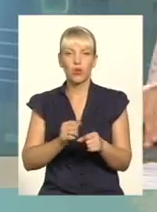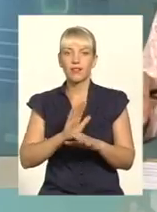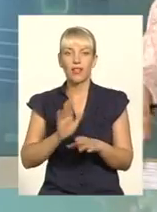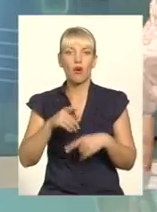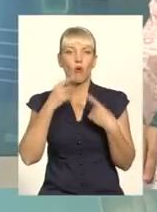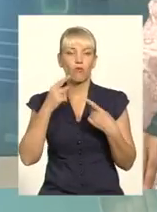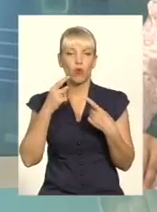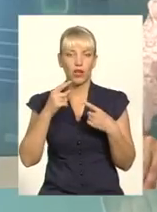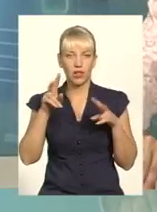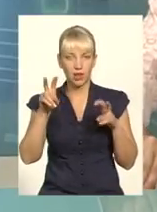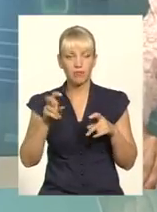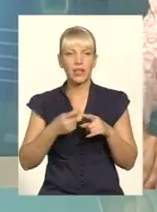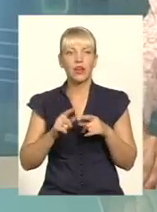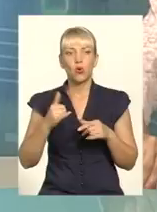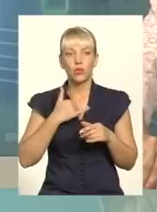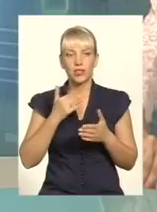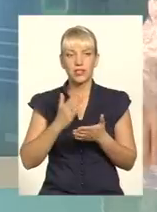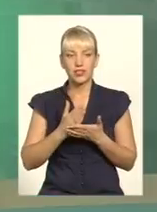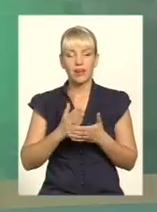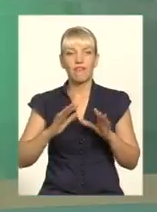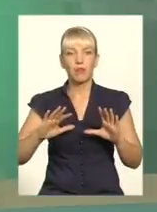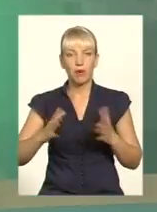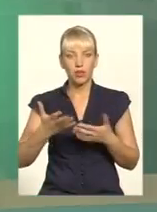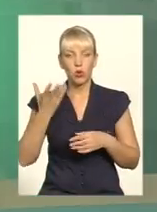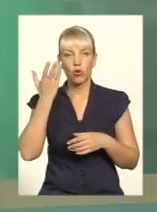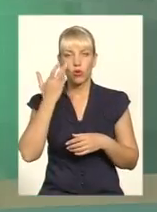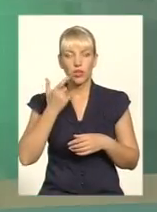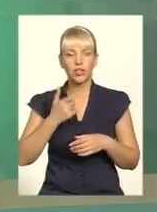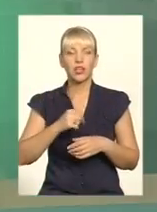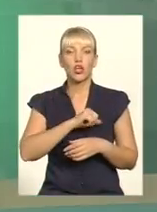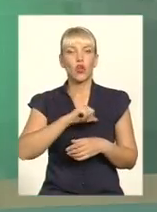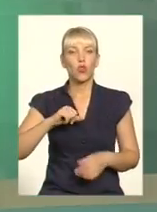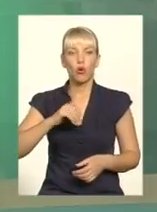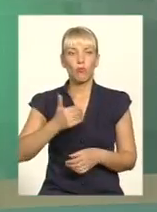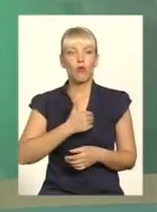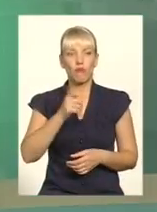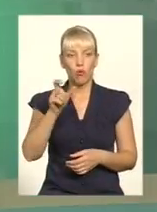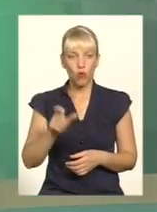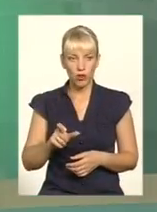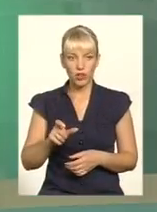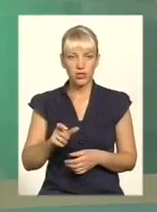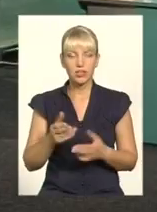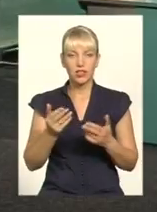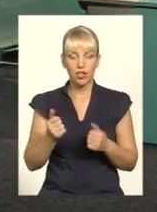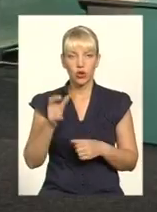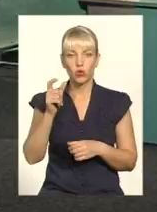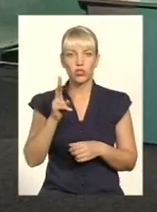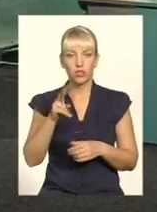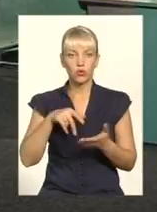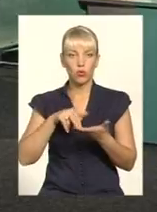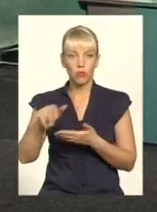нещодавно доброволець, людина, яка пішла